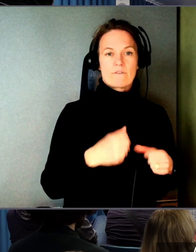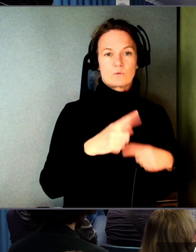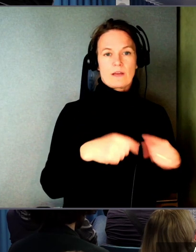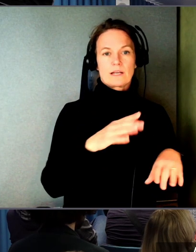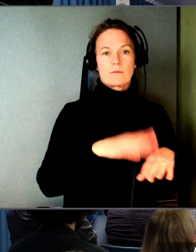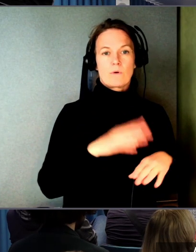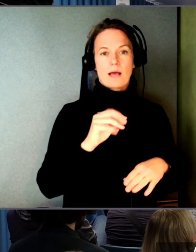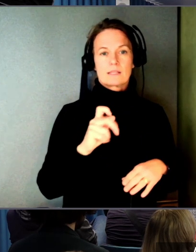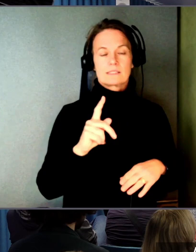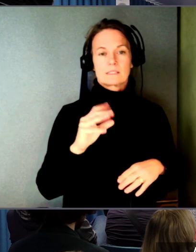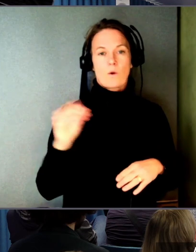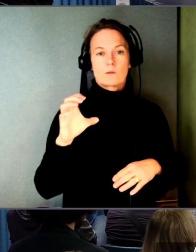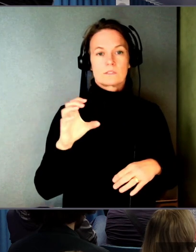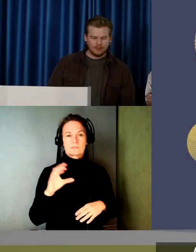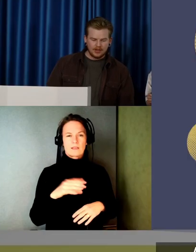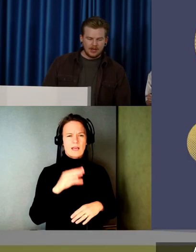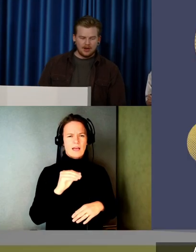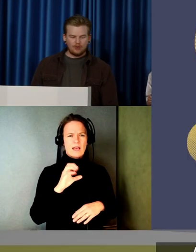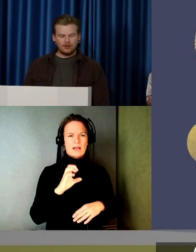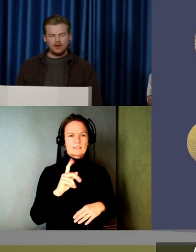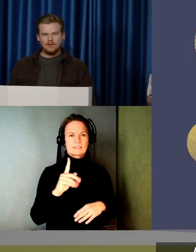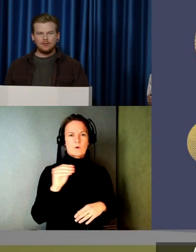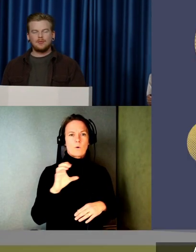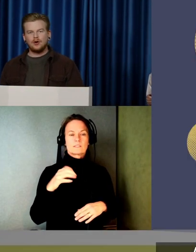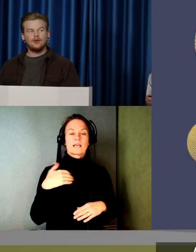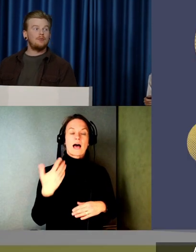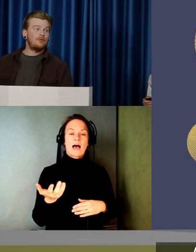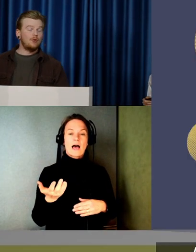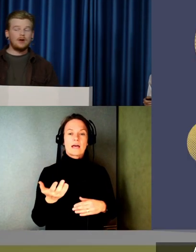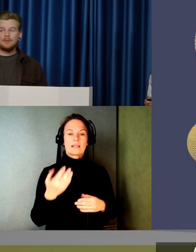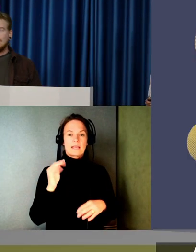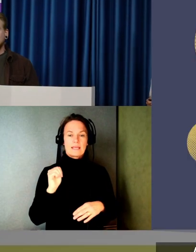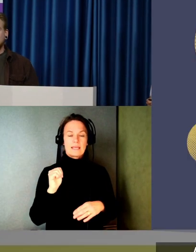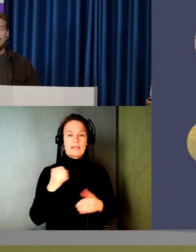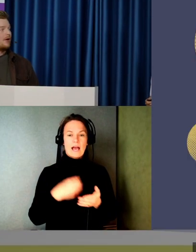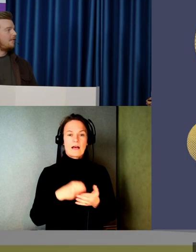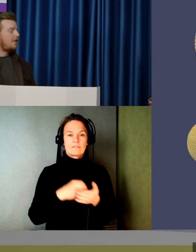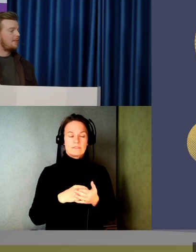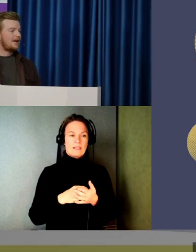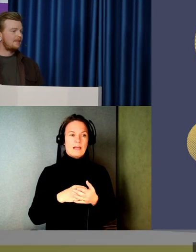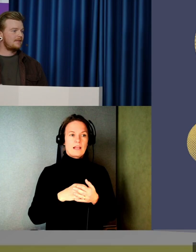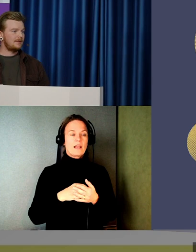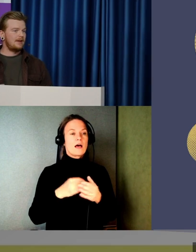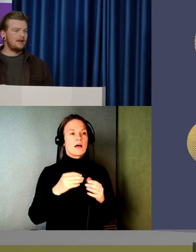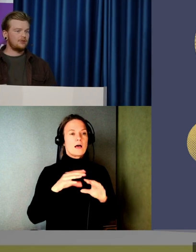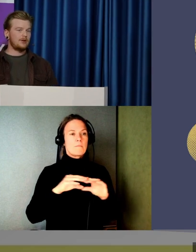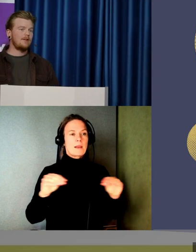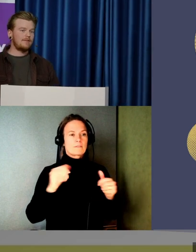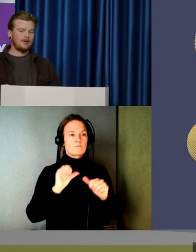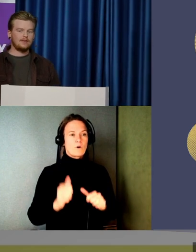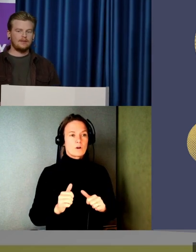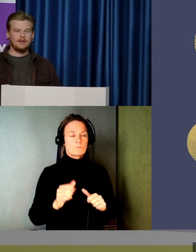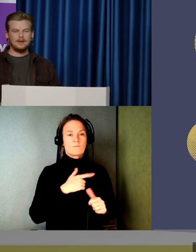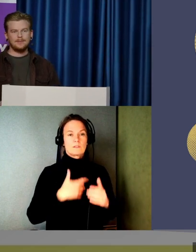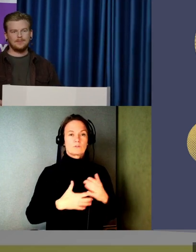Askos är en e-handelsplattform och vi kommer prata om hur våran plattform har förberett oss